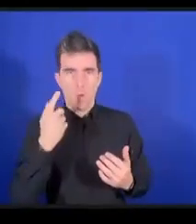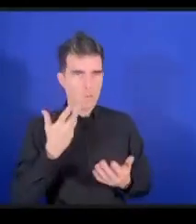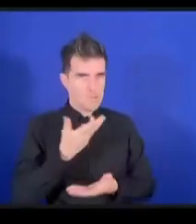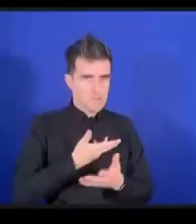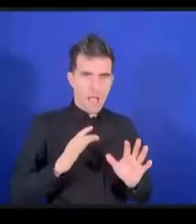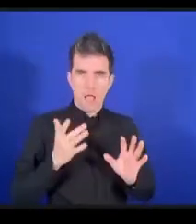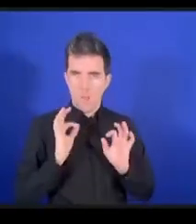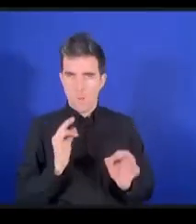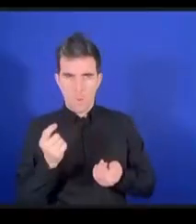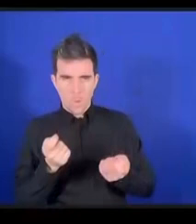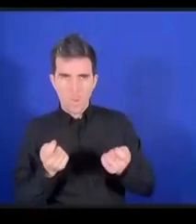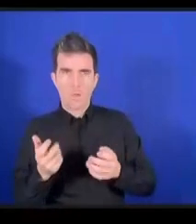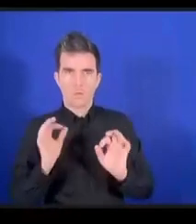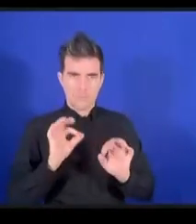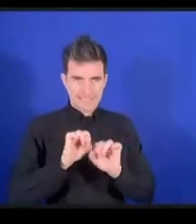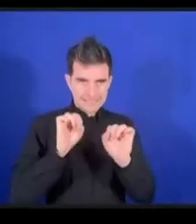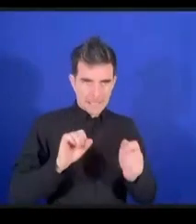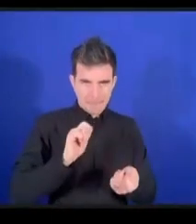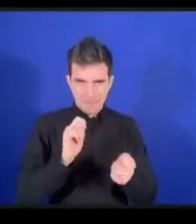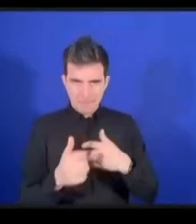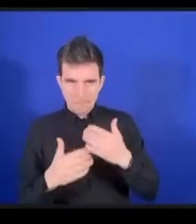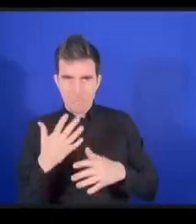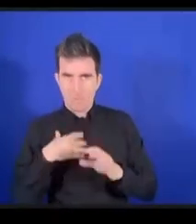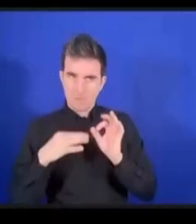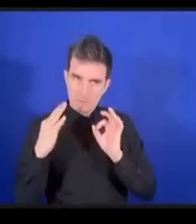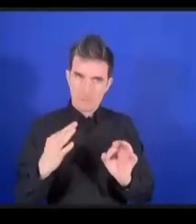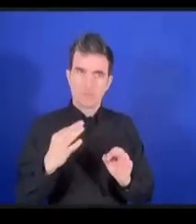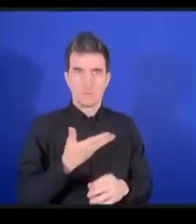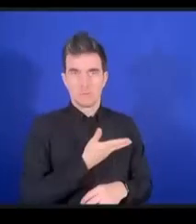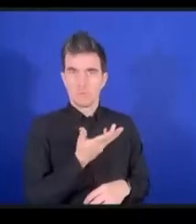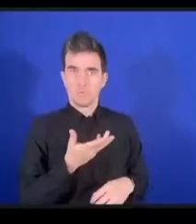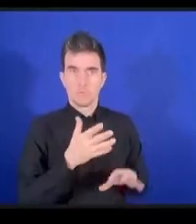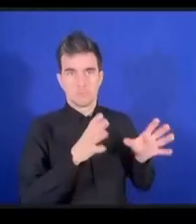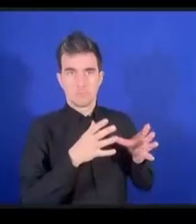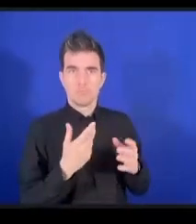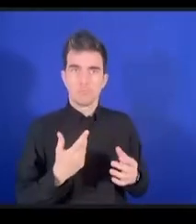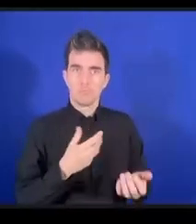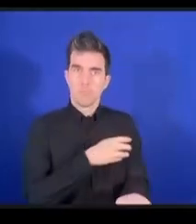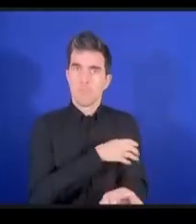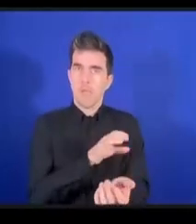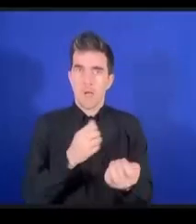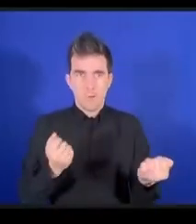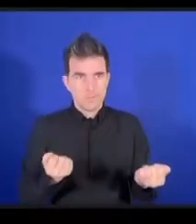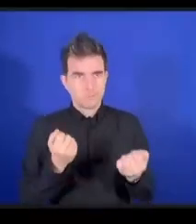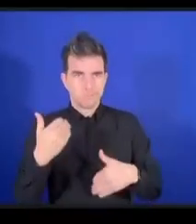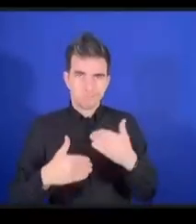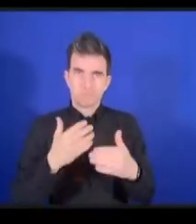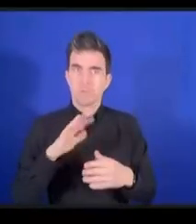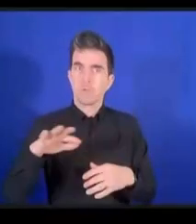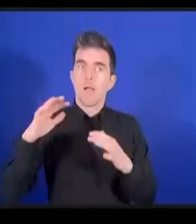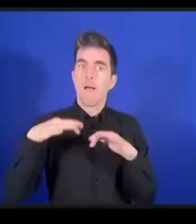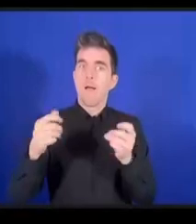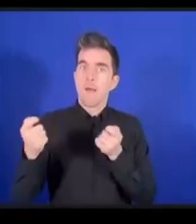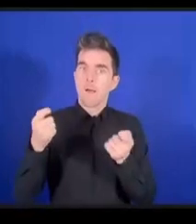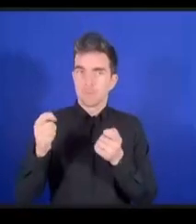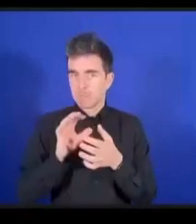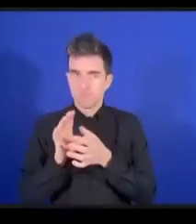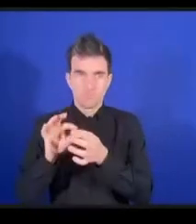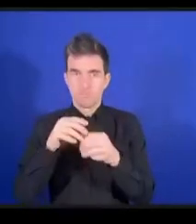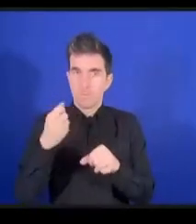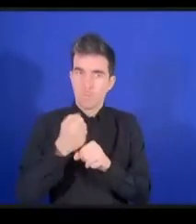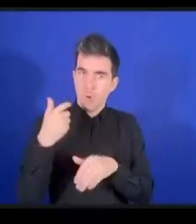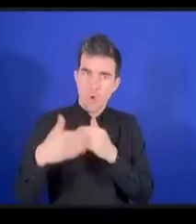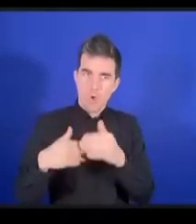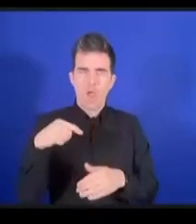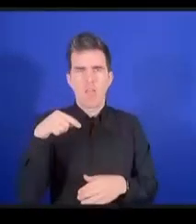de l'industrie vont se combiner pour expulser la société civile donc c'est une situation paradoxale mais c'est difficile il faut